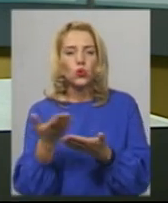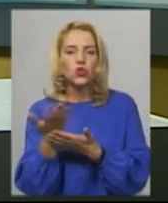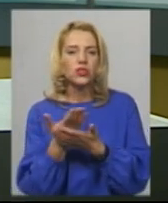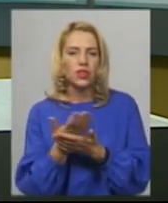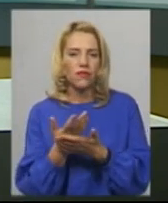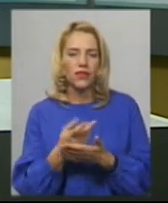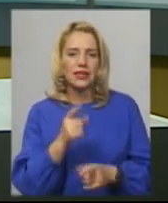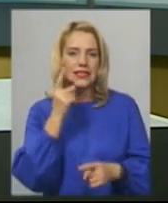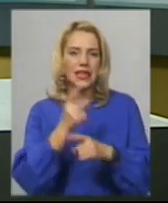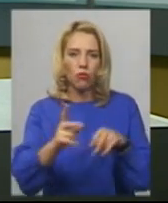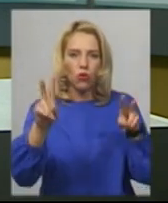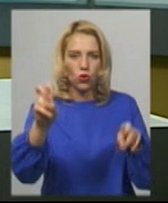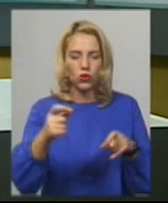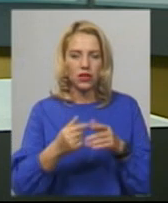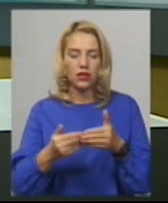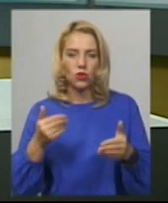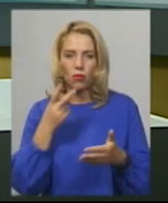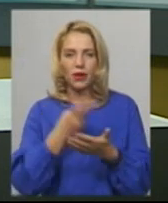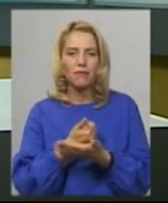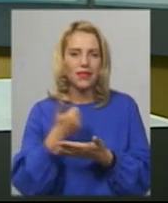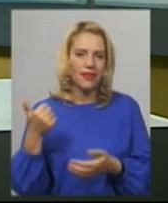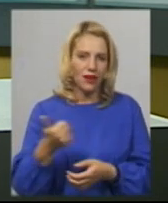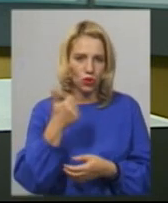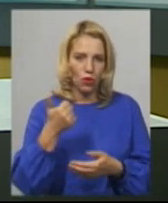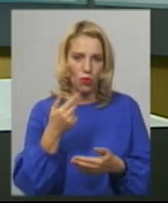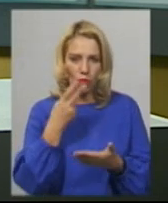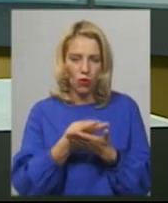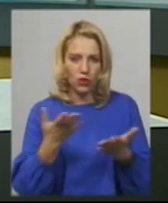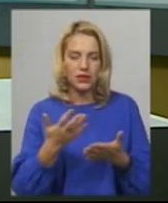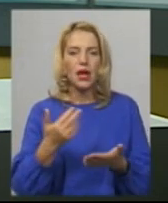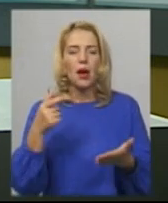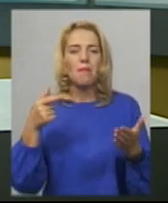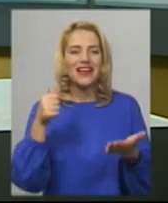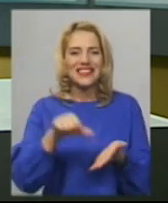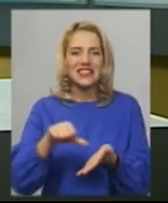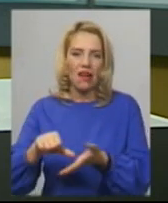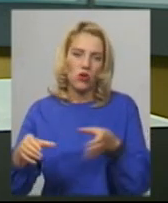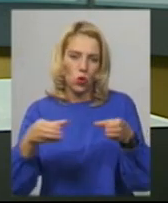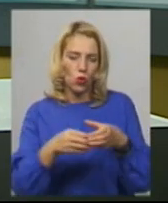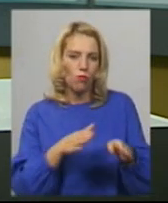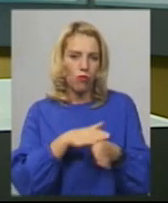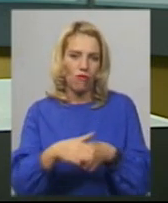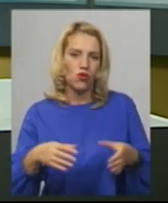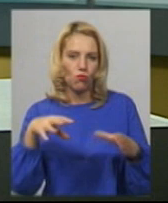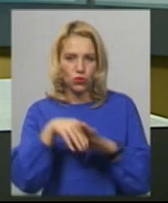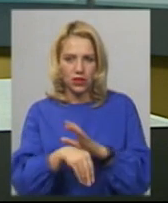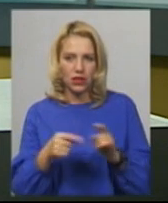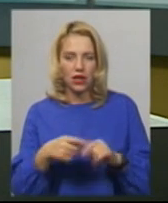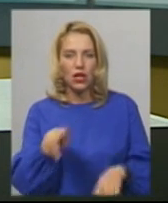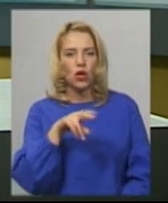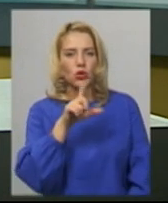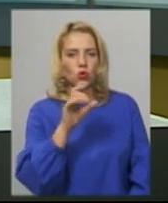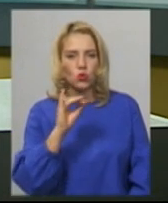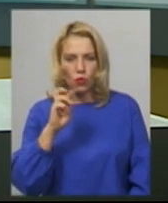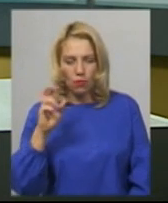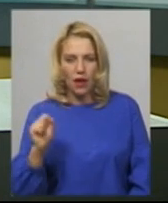допрем'єрному показі у Хмельницькому представила творча група у повному складі. Серед них – автори сценарію Сергій Дзюба та Артемій